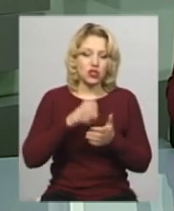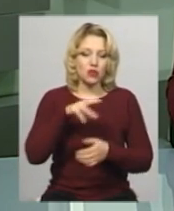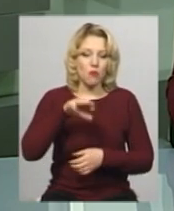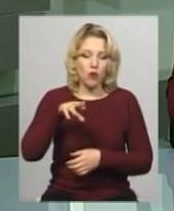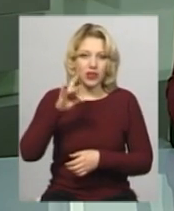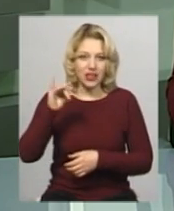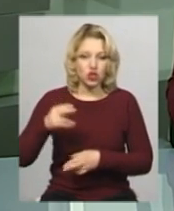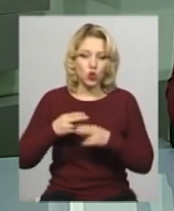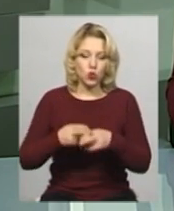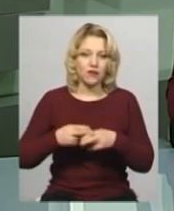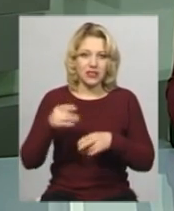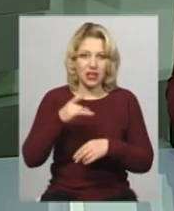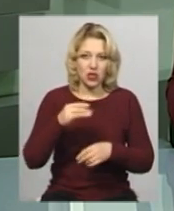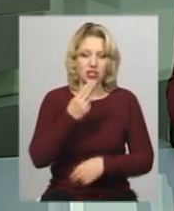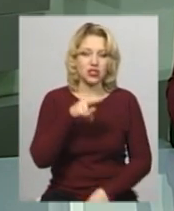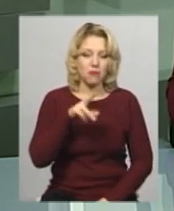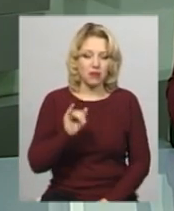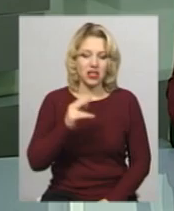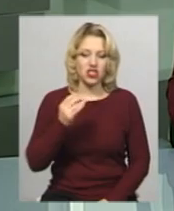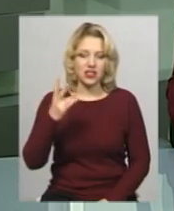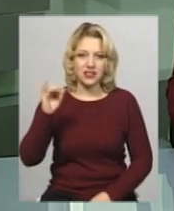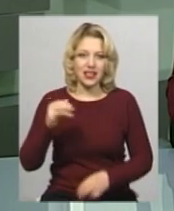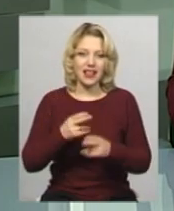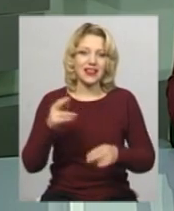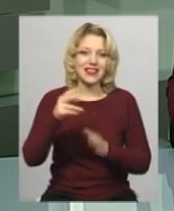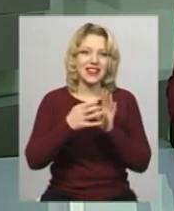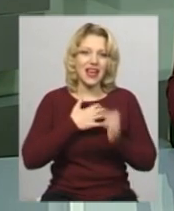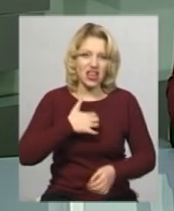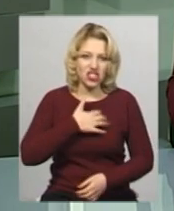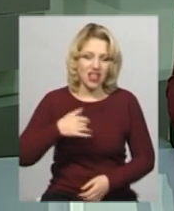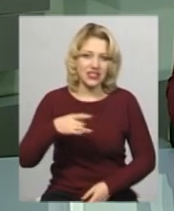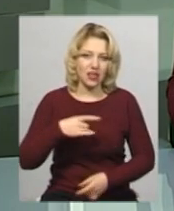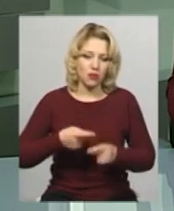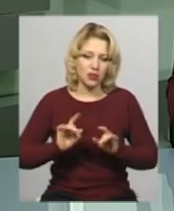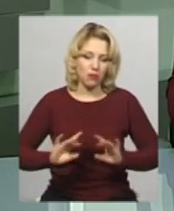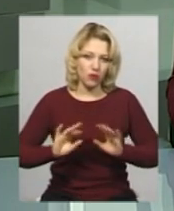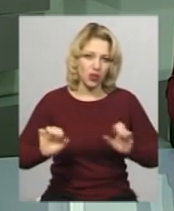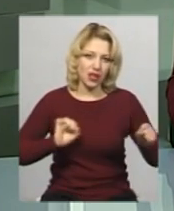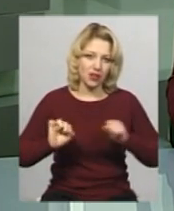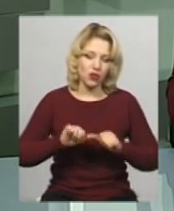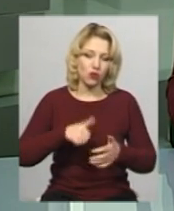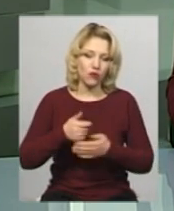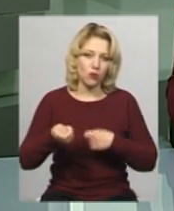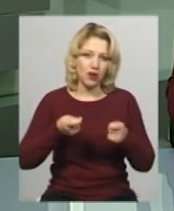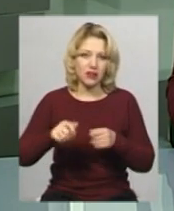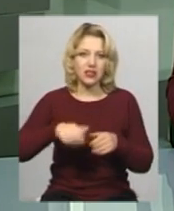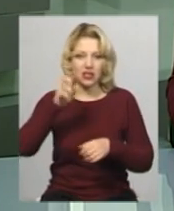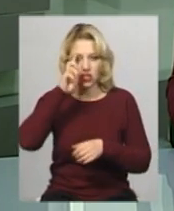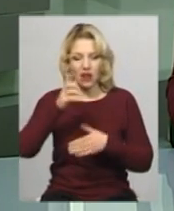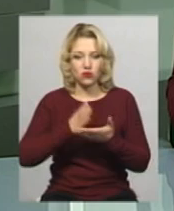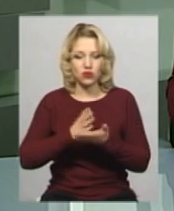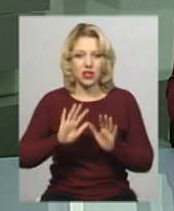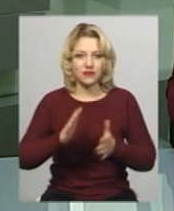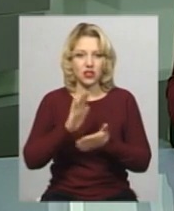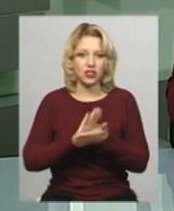Найвецького району та неподалік села Шпичичці Дережнянського району. Про це повідомив керівник преслужби головного управління Державної служби з надзвичайних